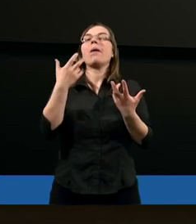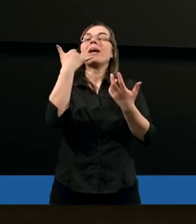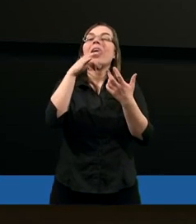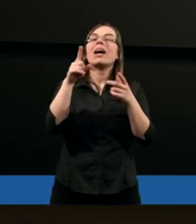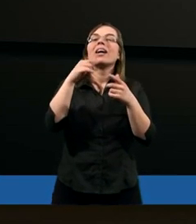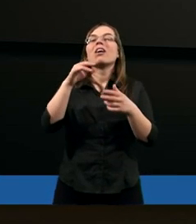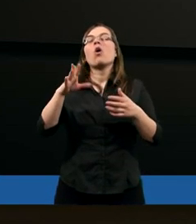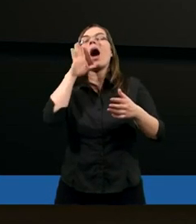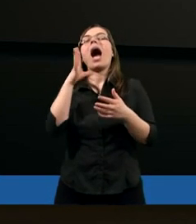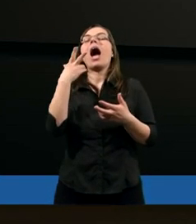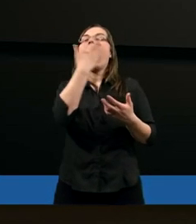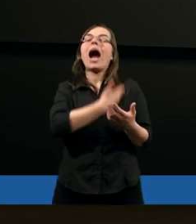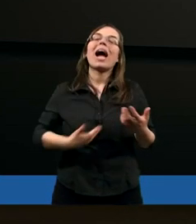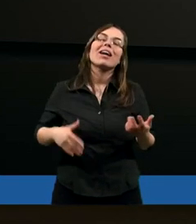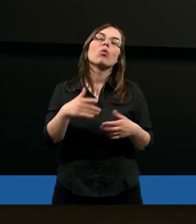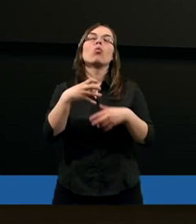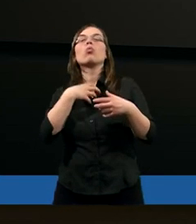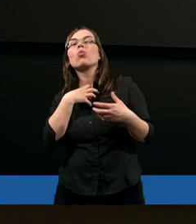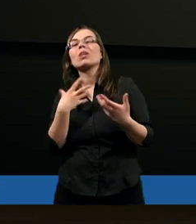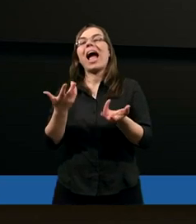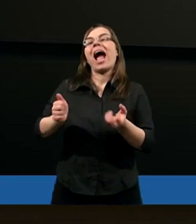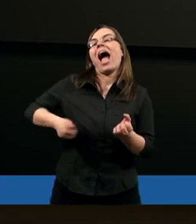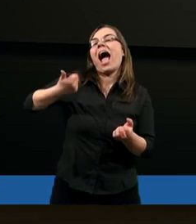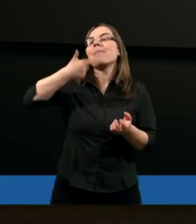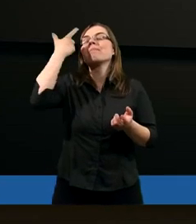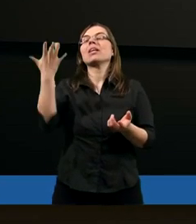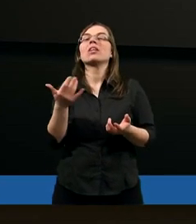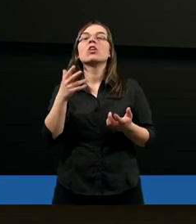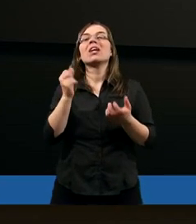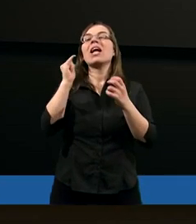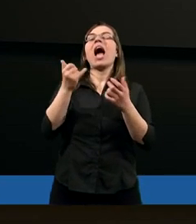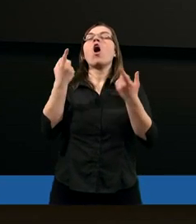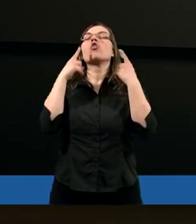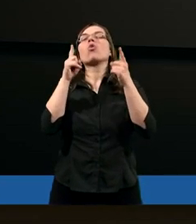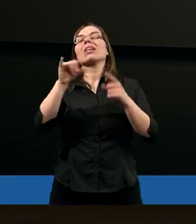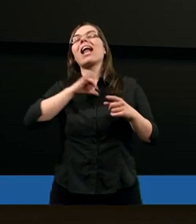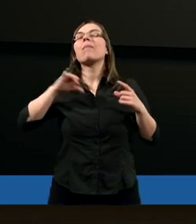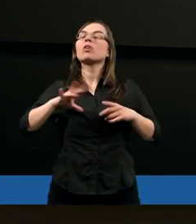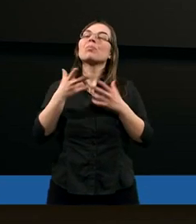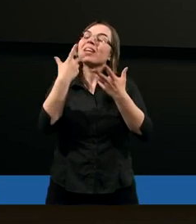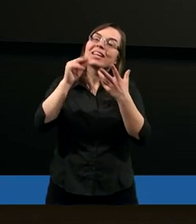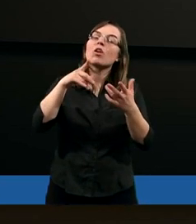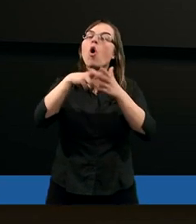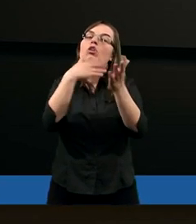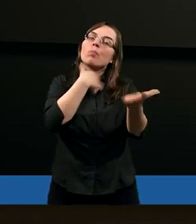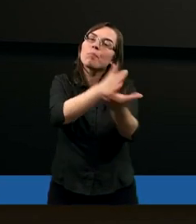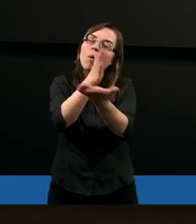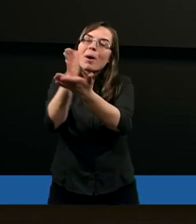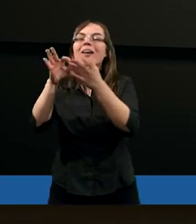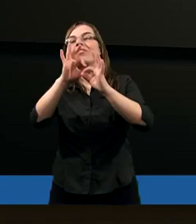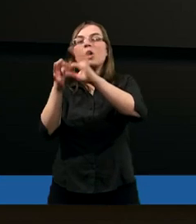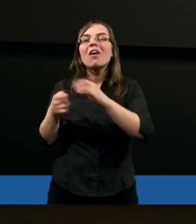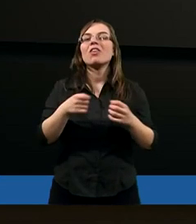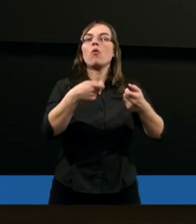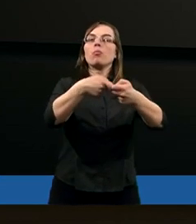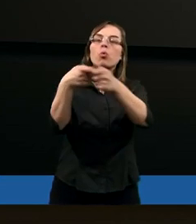zranionych uczuciach, ambicjach, czy postrzeganiu samego siebie. To jest naprawdę duża sztuka